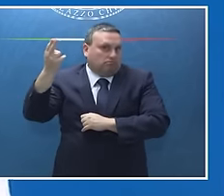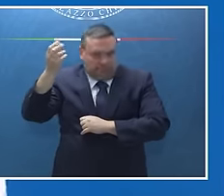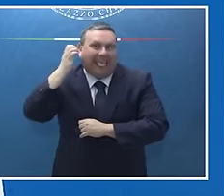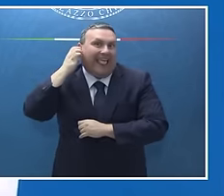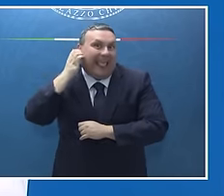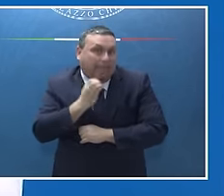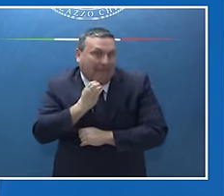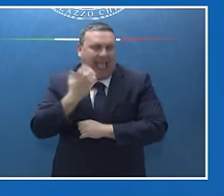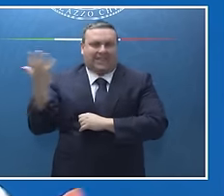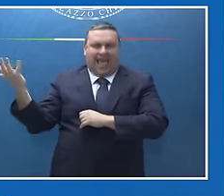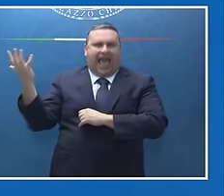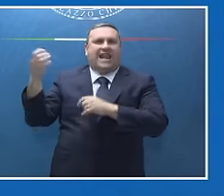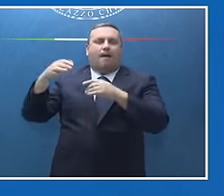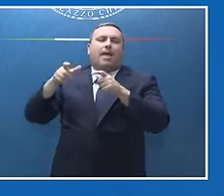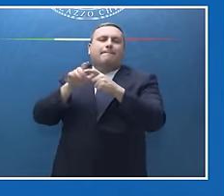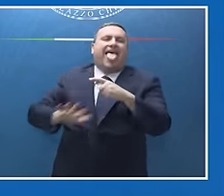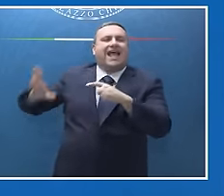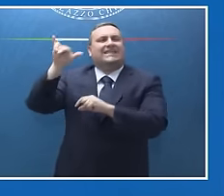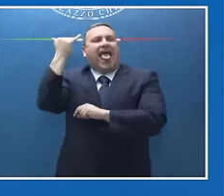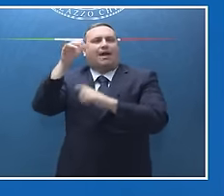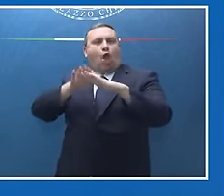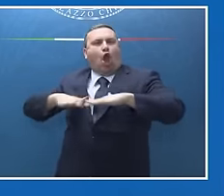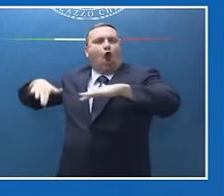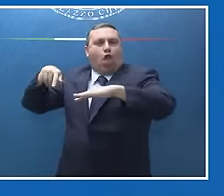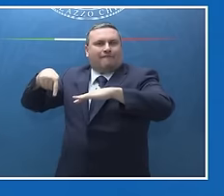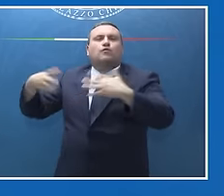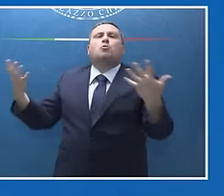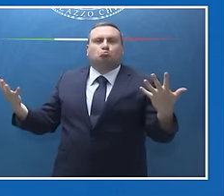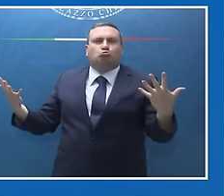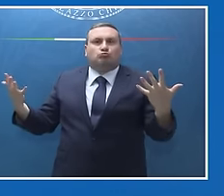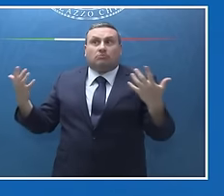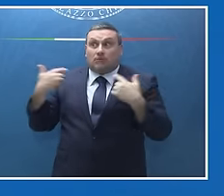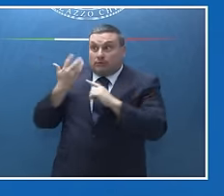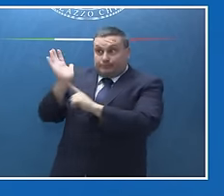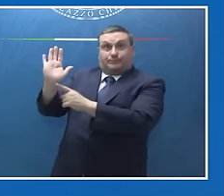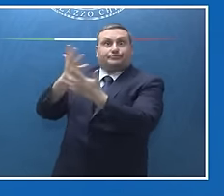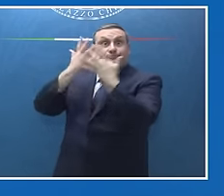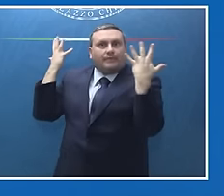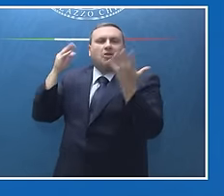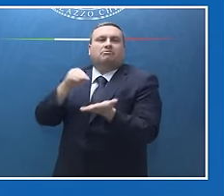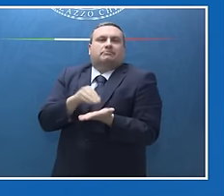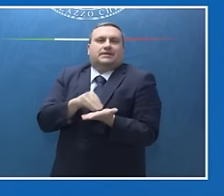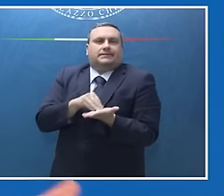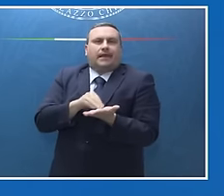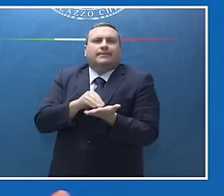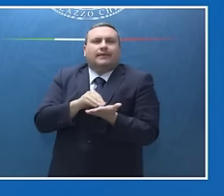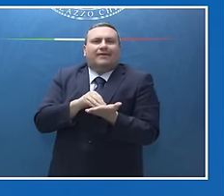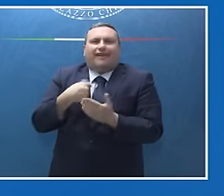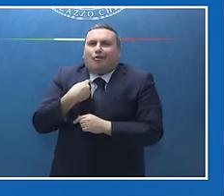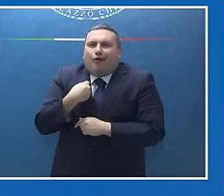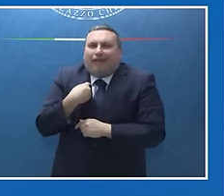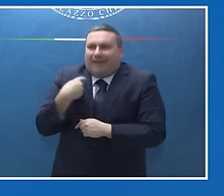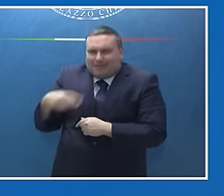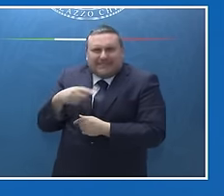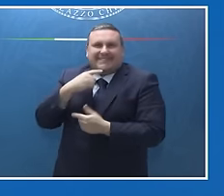e credo che questo fosse un altro segnale molto importante da dare, cioè che il G7 non vuole essere, come abbiamo detto ieri